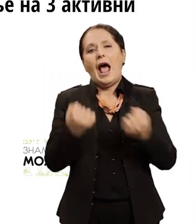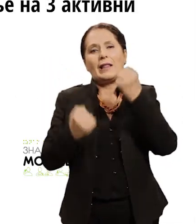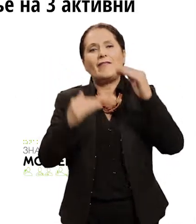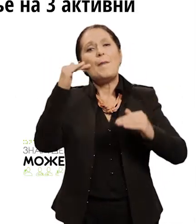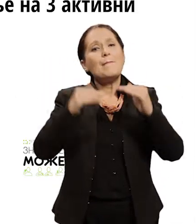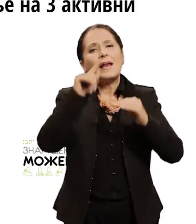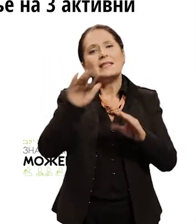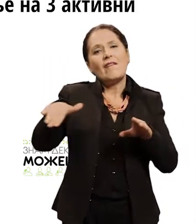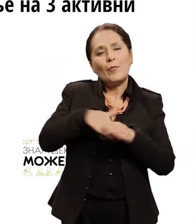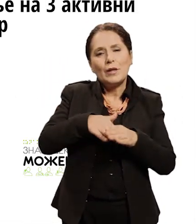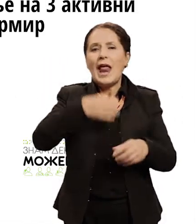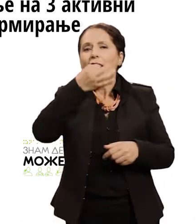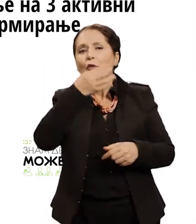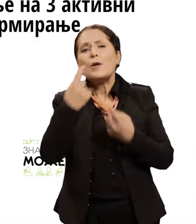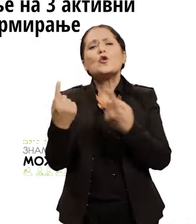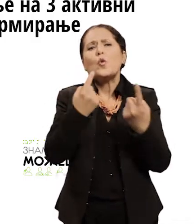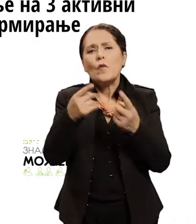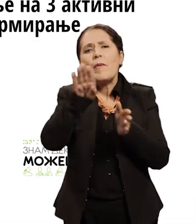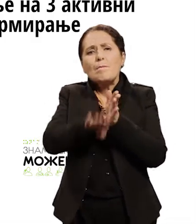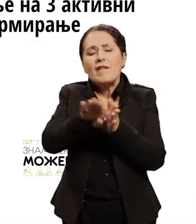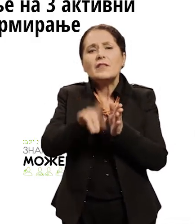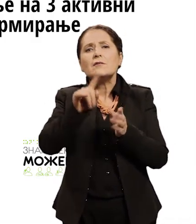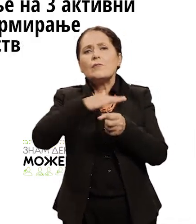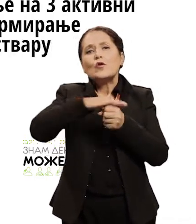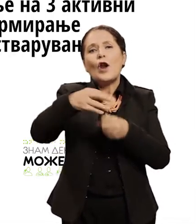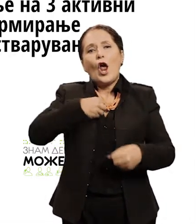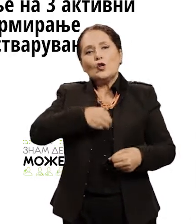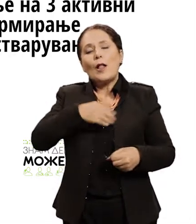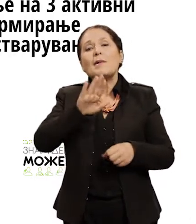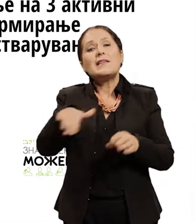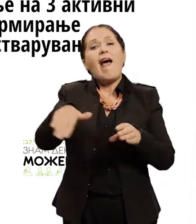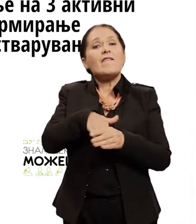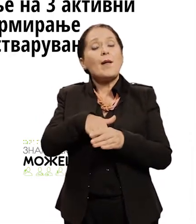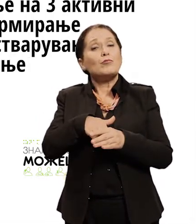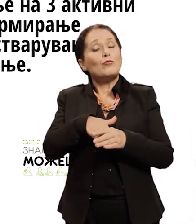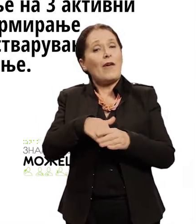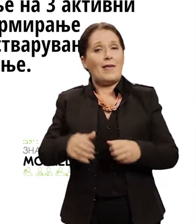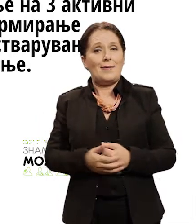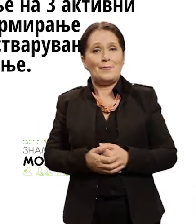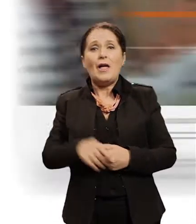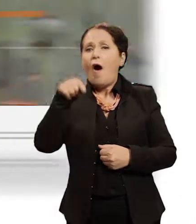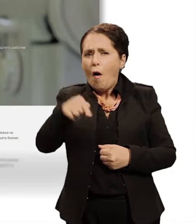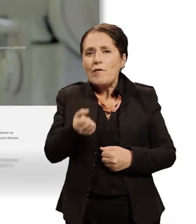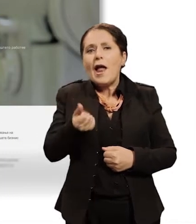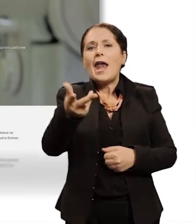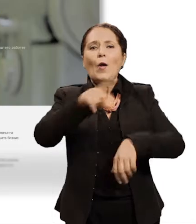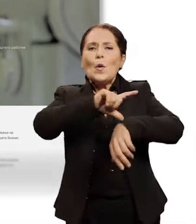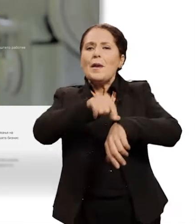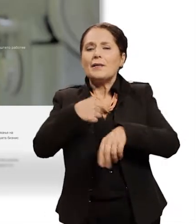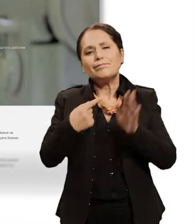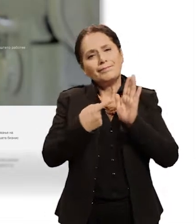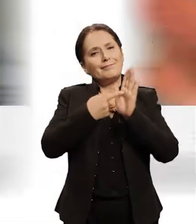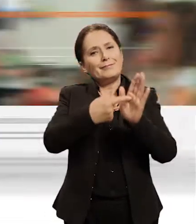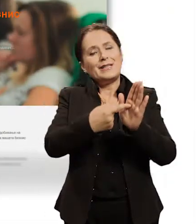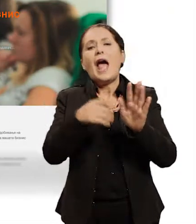активни мерки за вработување, информирање за условите и бенефитите за остварување на желбата за вработување. Во овие неколку